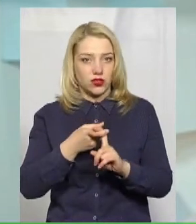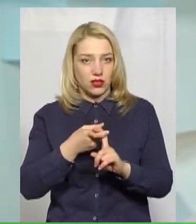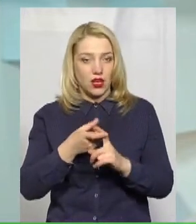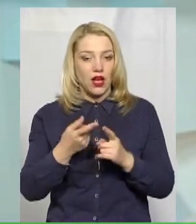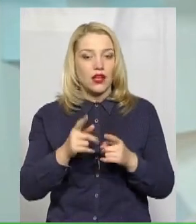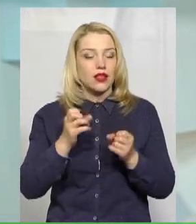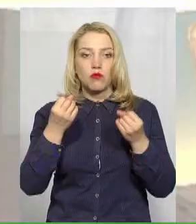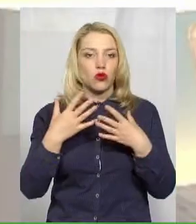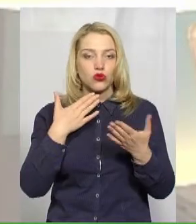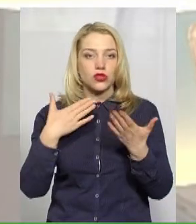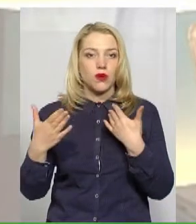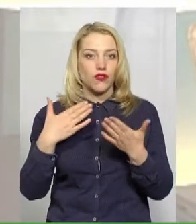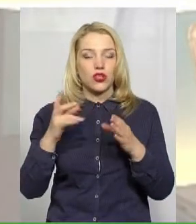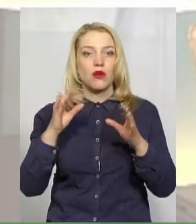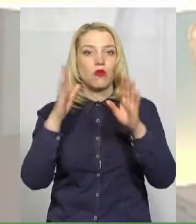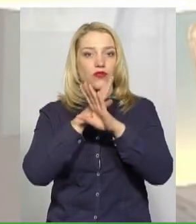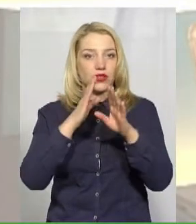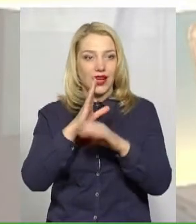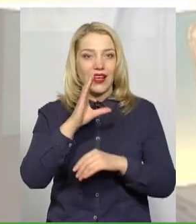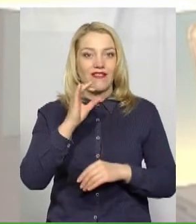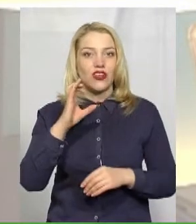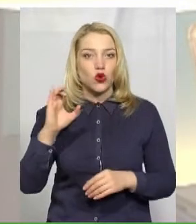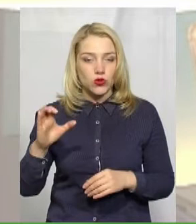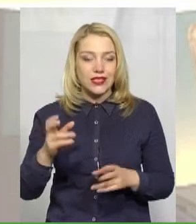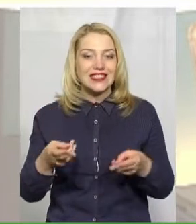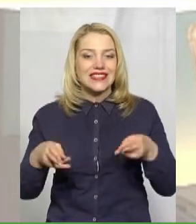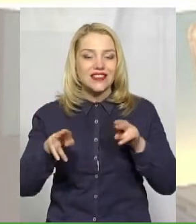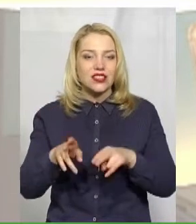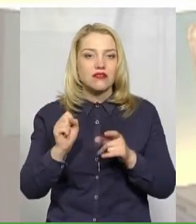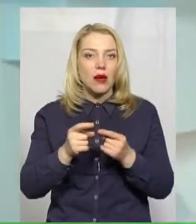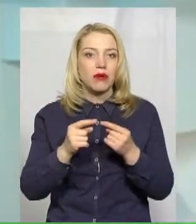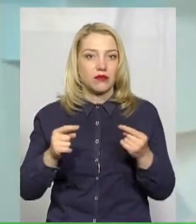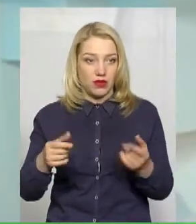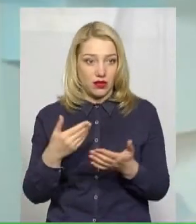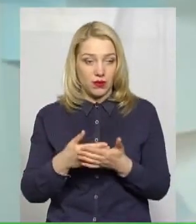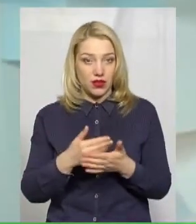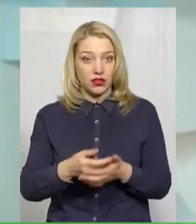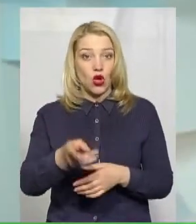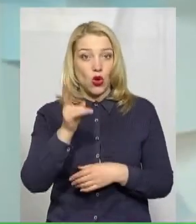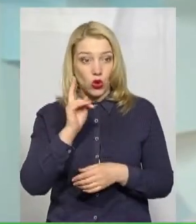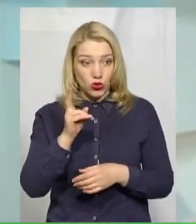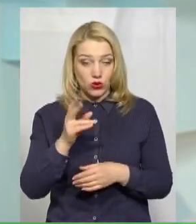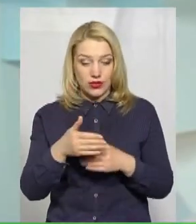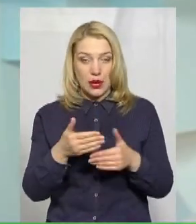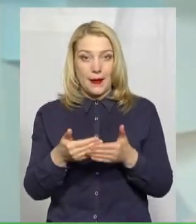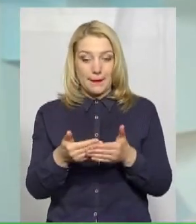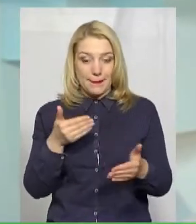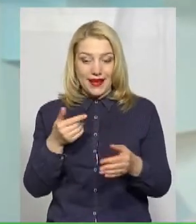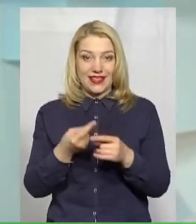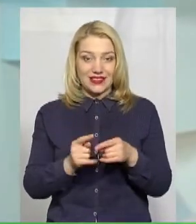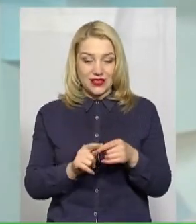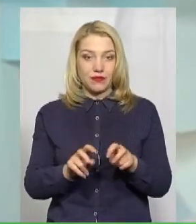повітряно-капельним шляхом. Крім цього, вірус може залишатися на будь-яких предметах. Якщо, до прикладу, хтось там перед тобою сидів на цій лавочці,